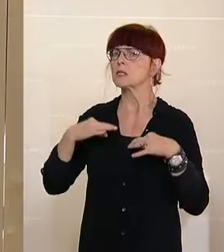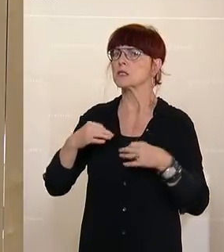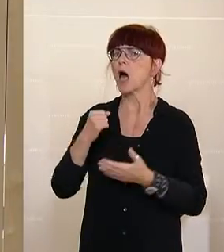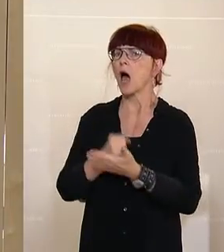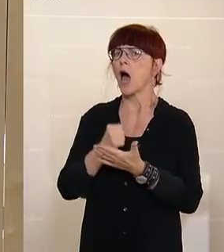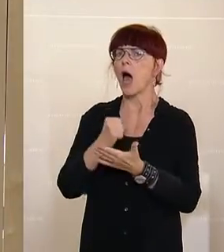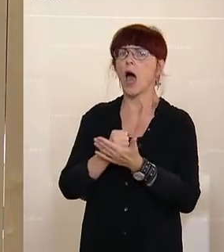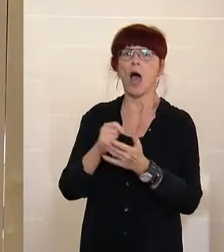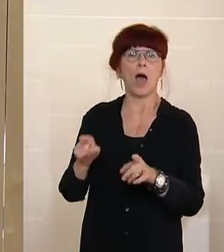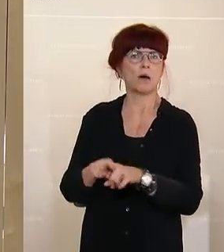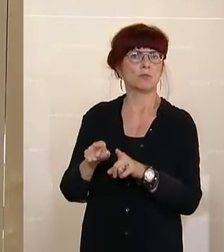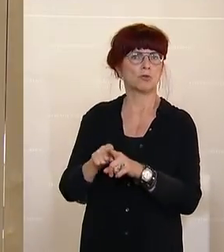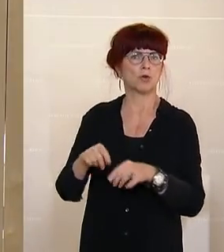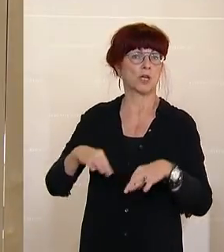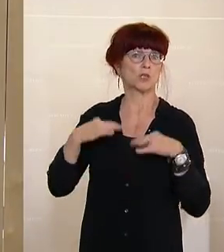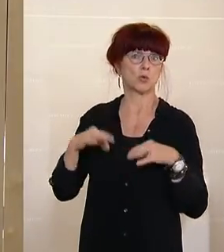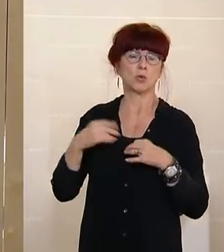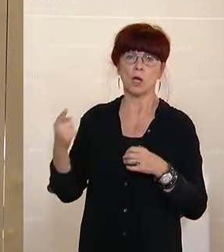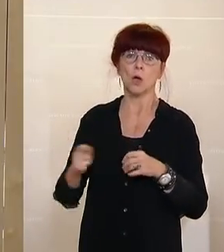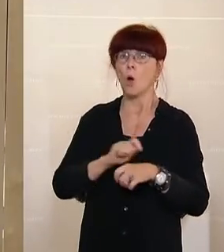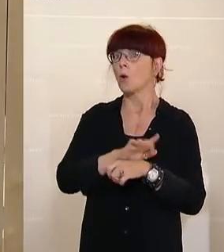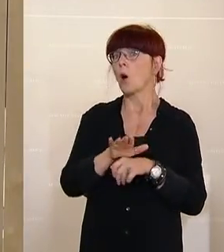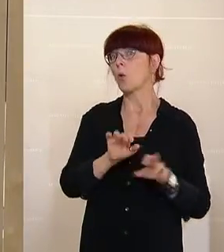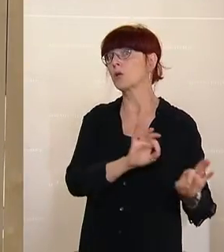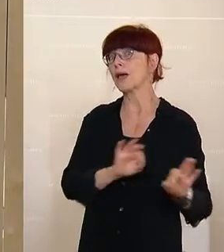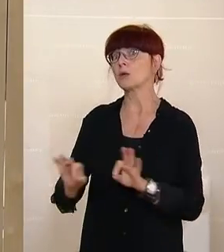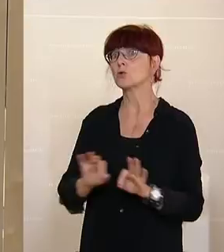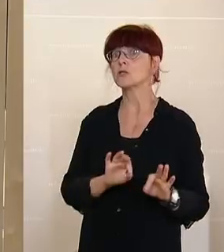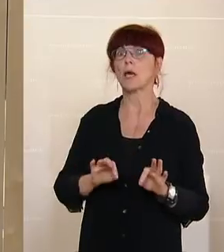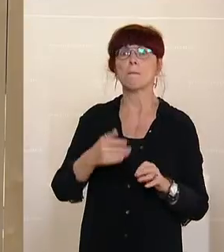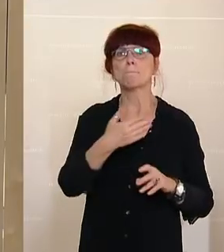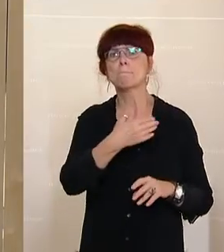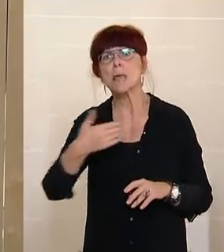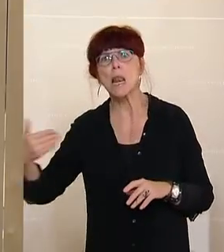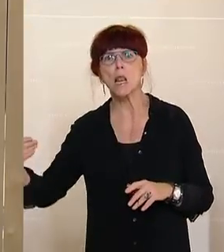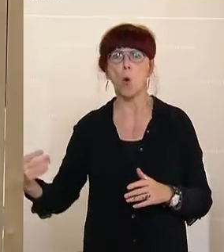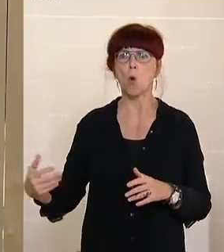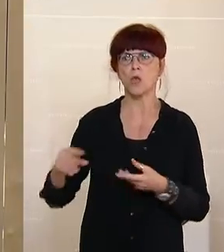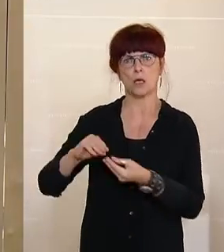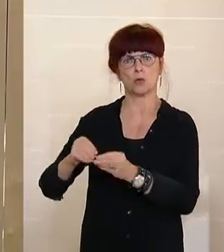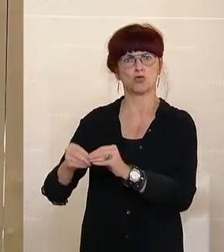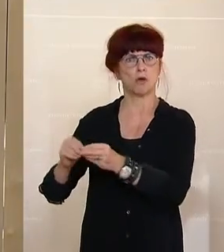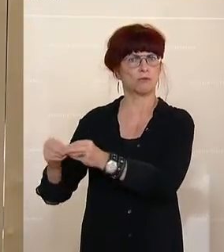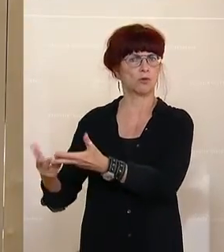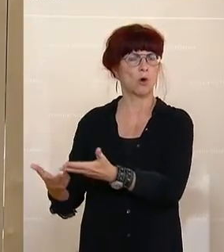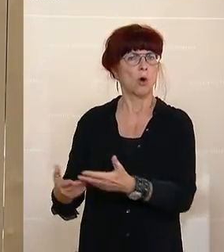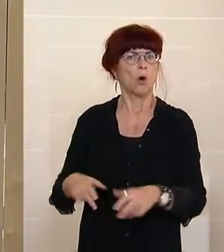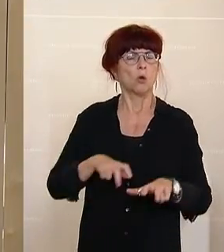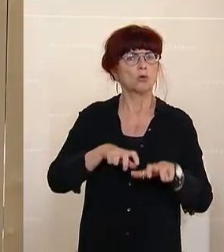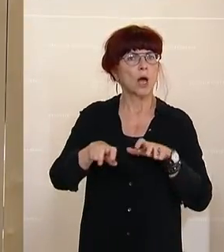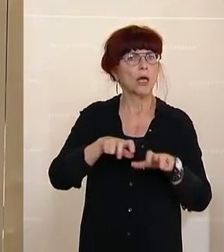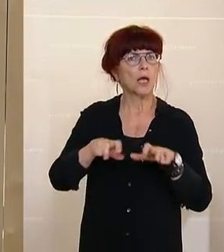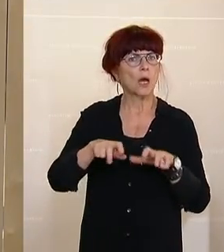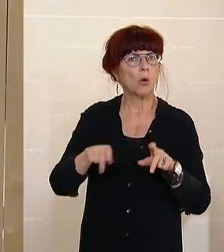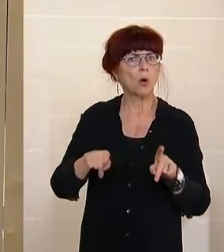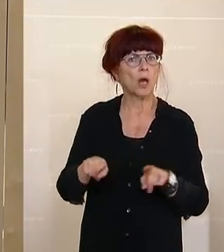Millionengeschäft geworden. Und die Regierung hat verabsäumt, die